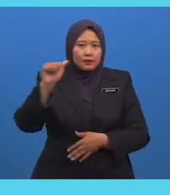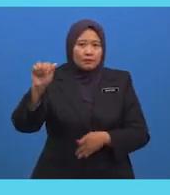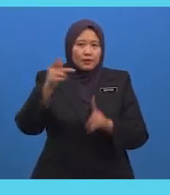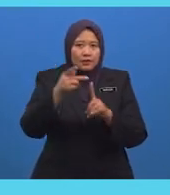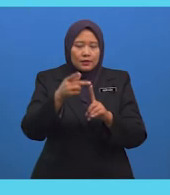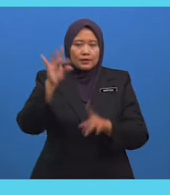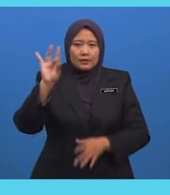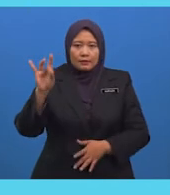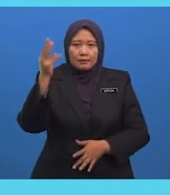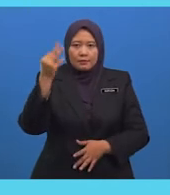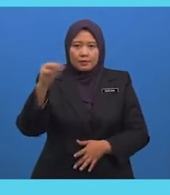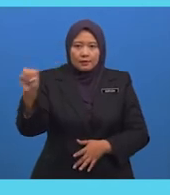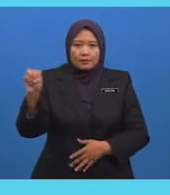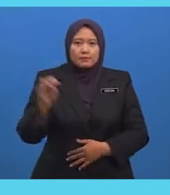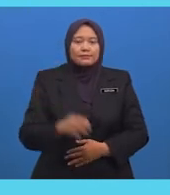Kelapan Masihi